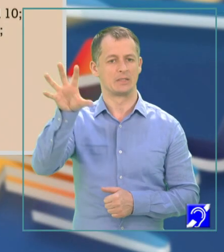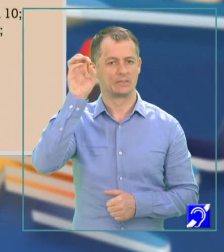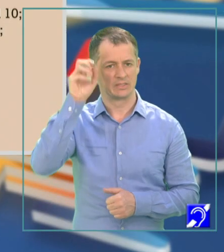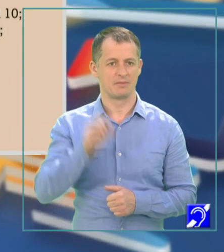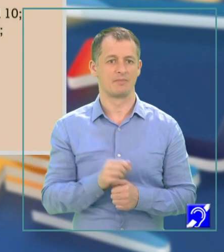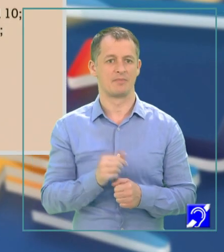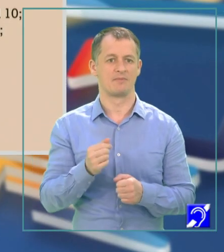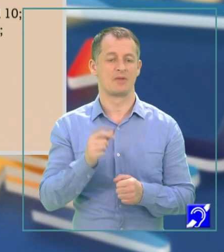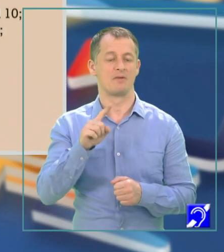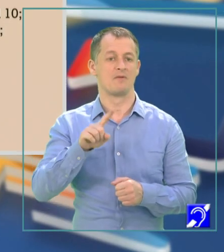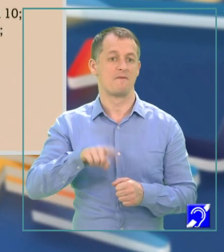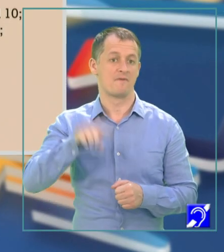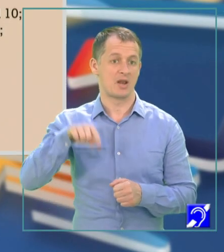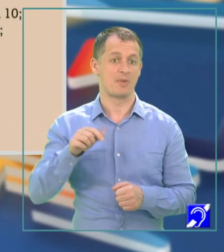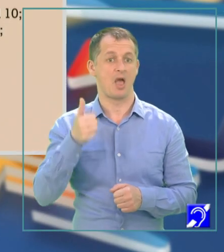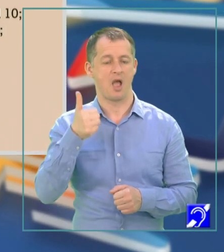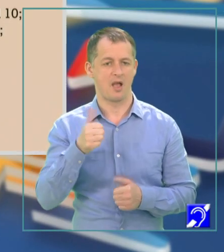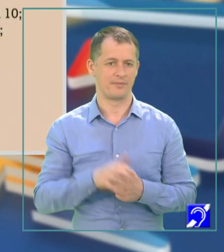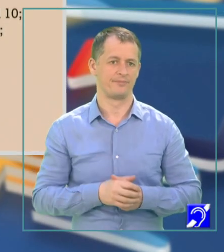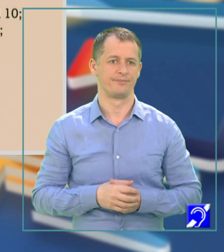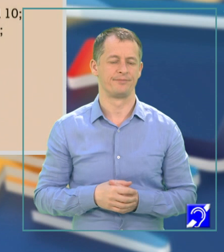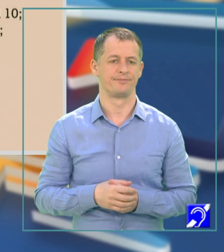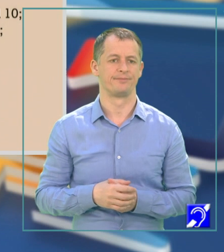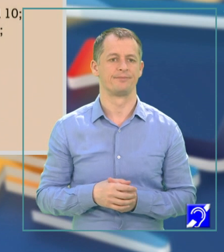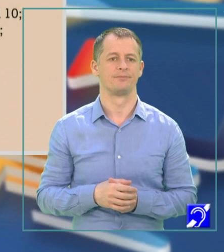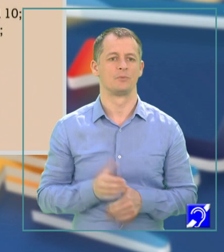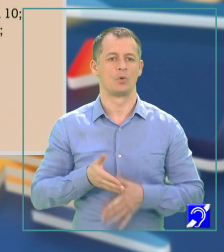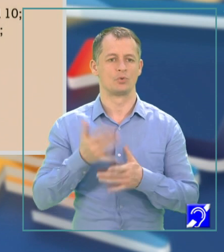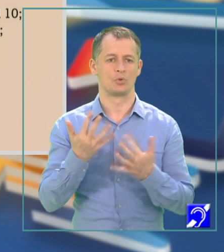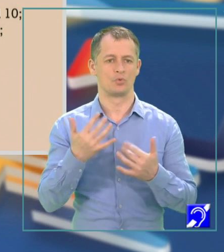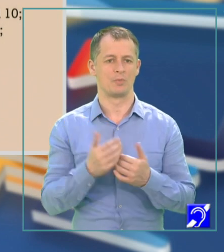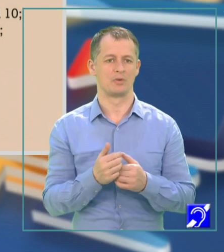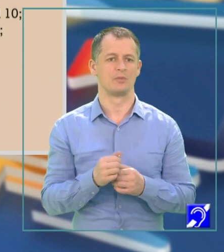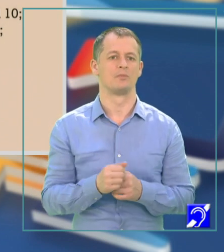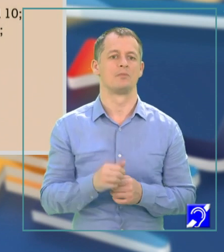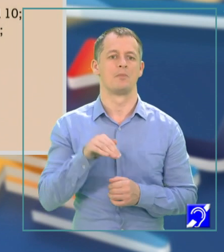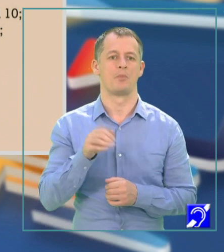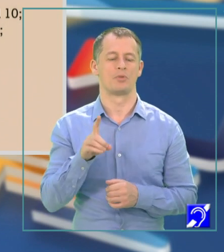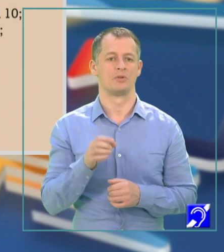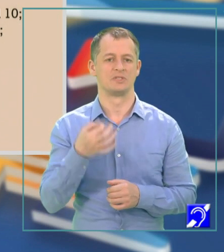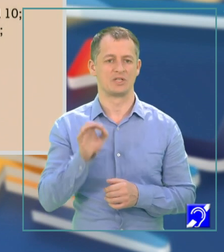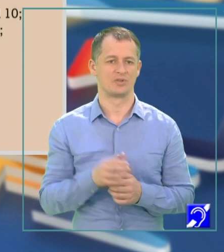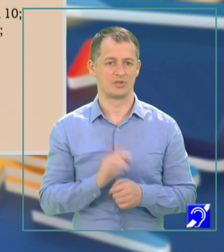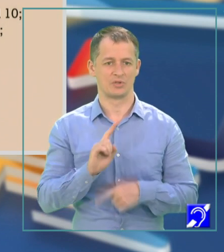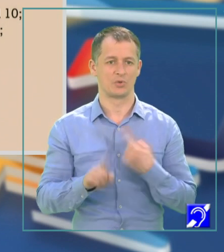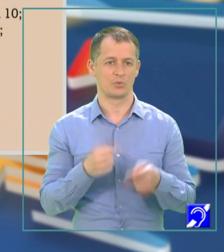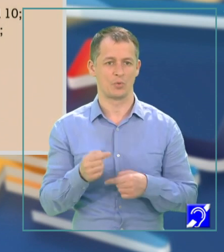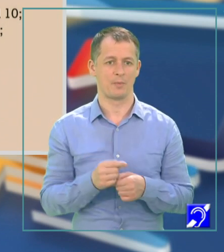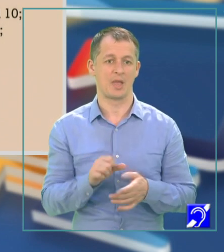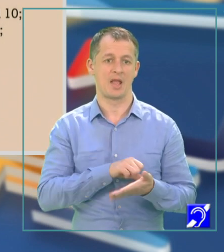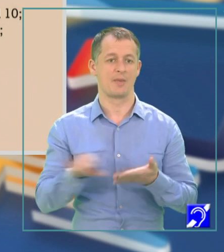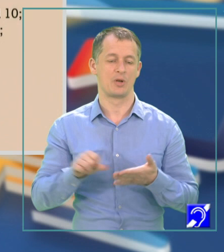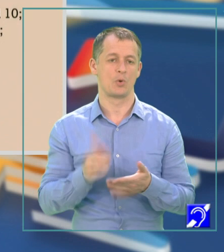A ultima cifră a numărului, cu ajutorul operației număr mod 10, apoi eliminăm